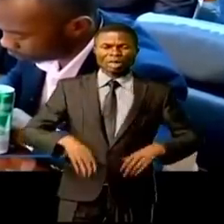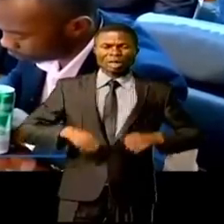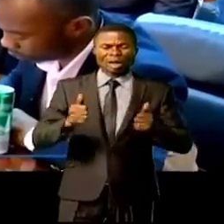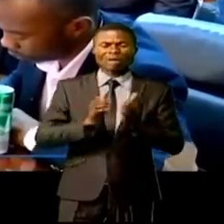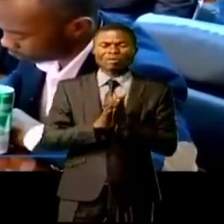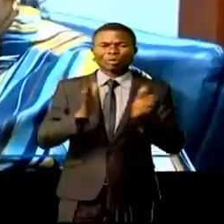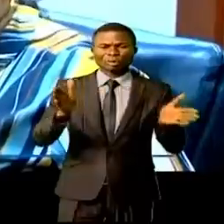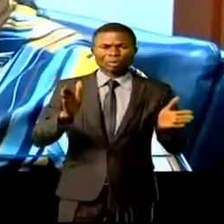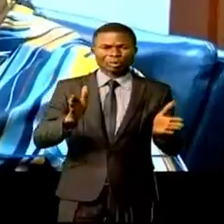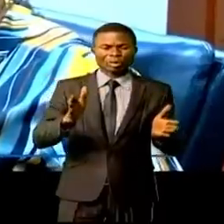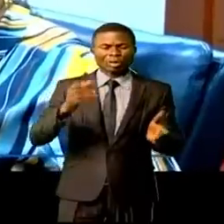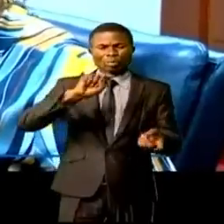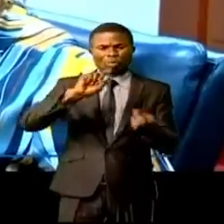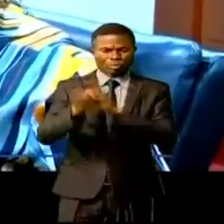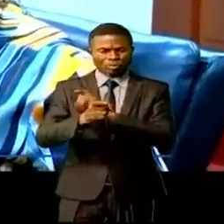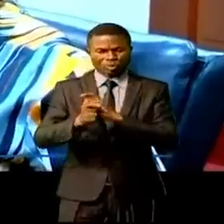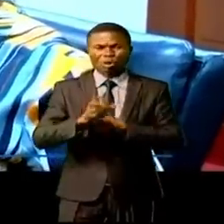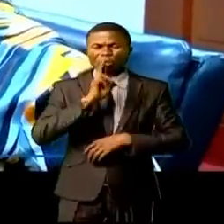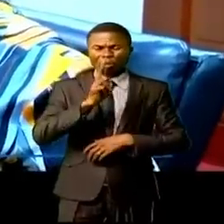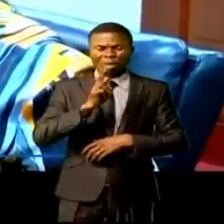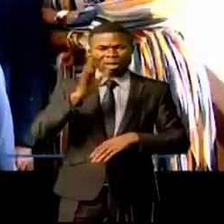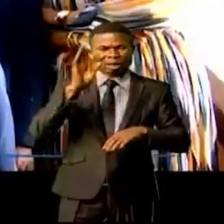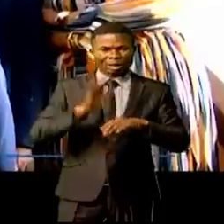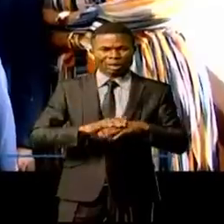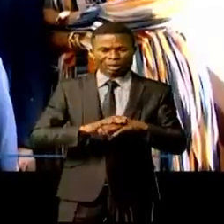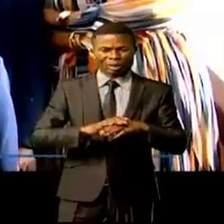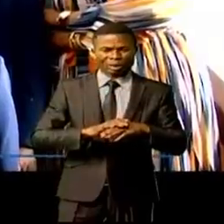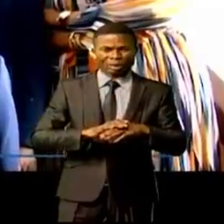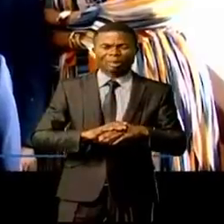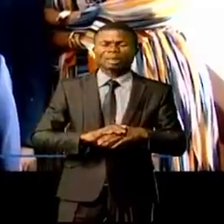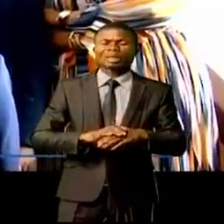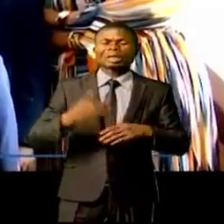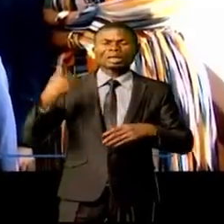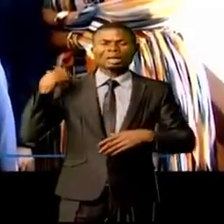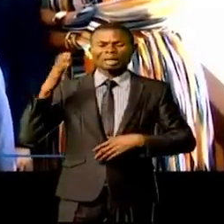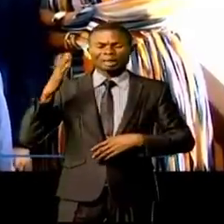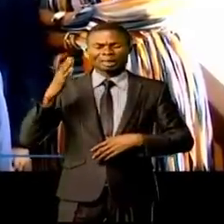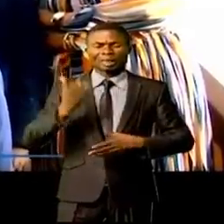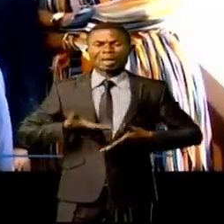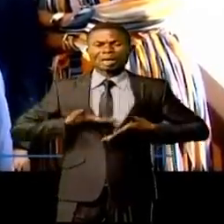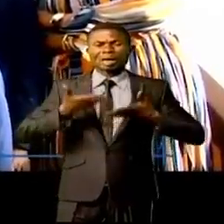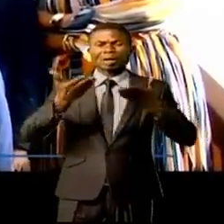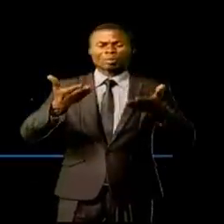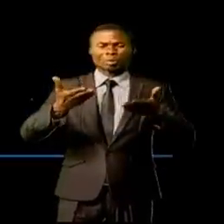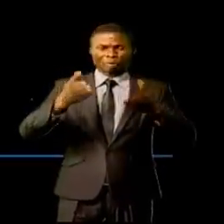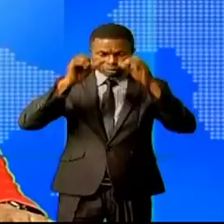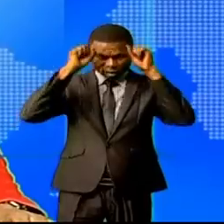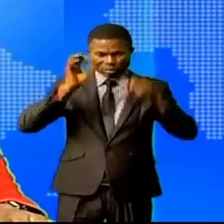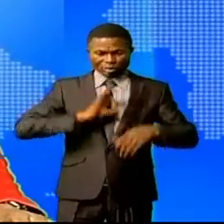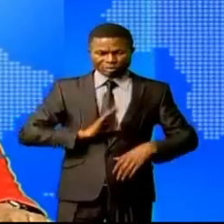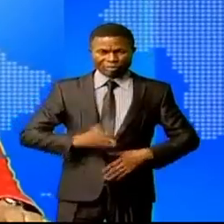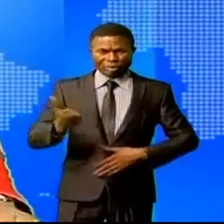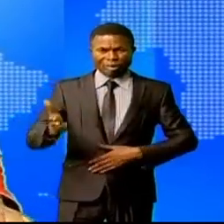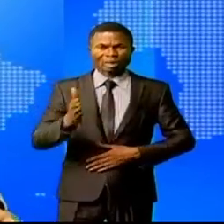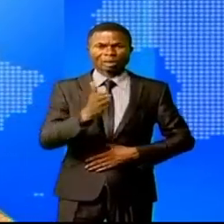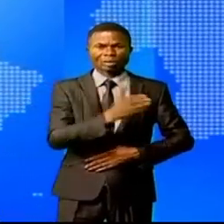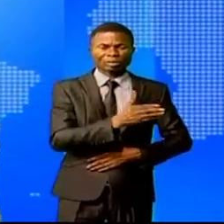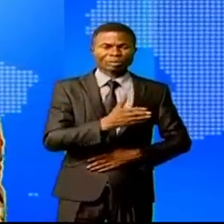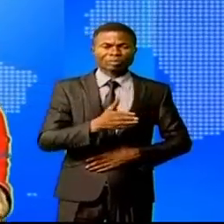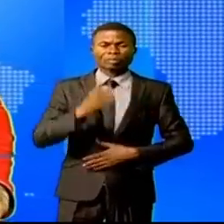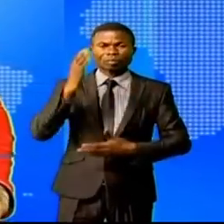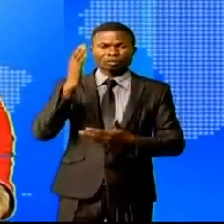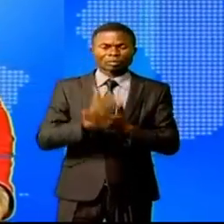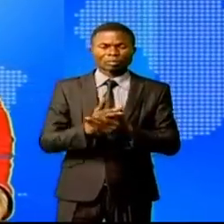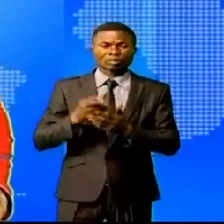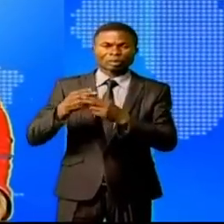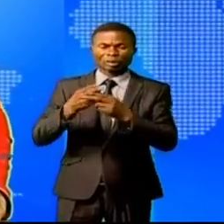pour des réformes afin d'aboutir à la salubrité publique qui nous a été proposée par le président Tisset-Gedi. Lutte contre l